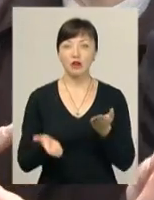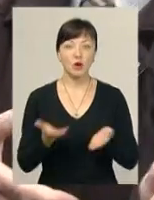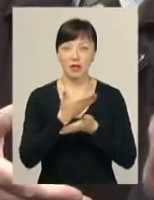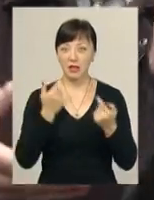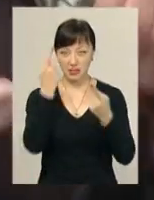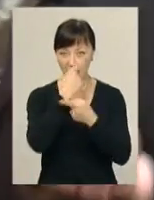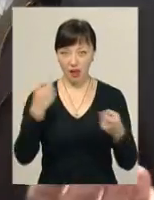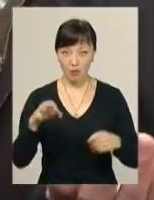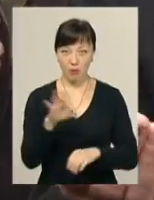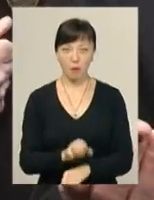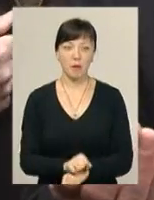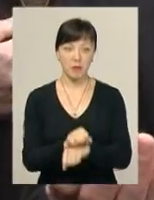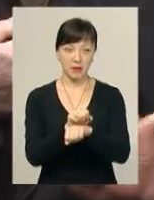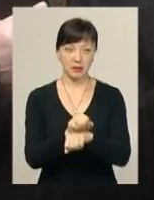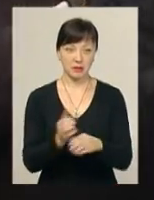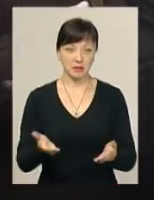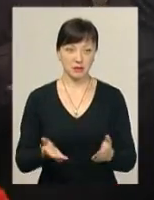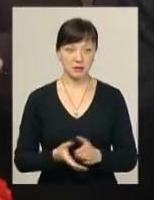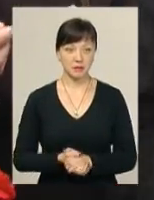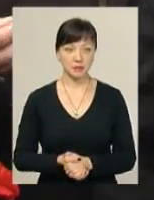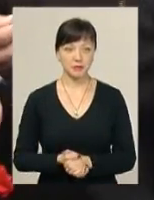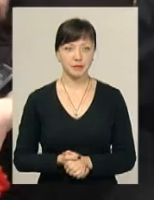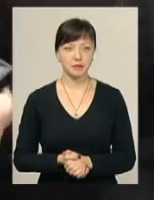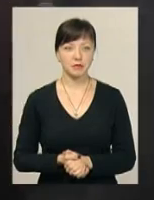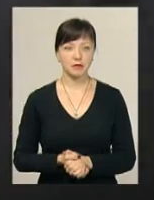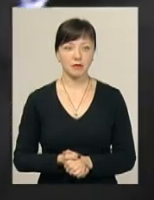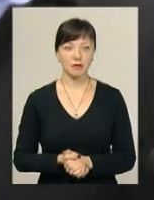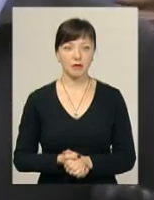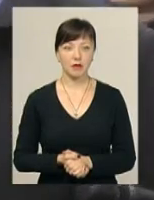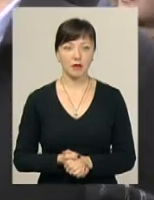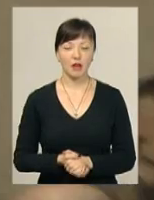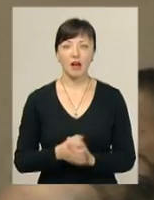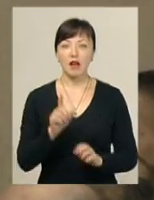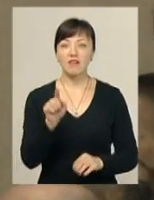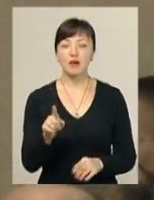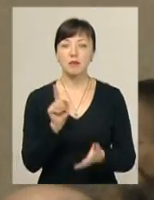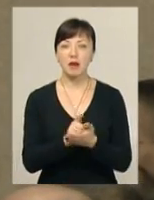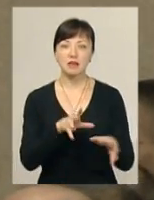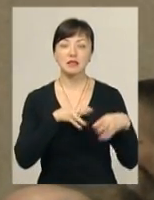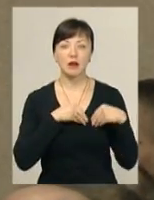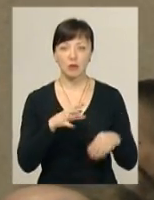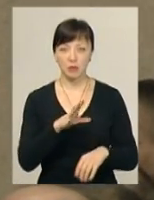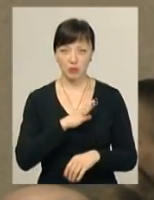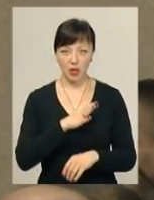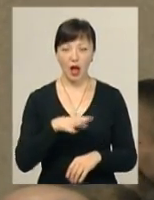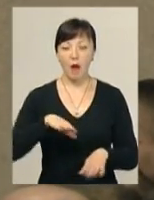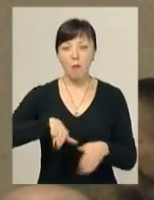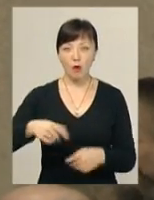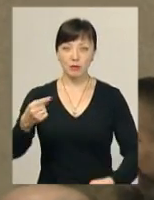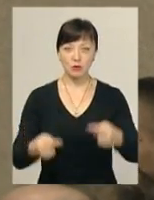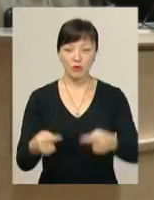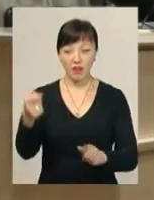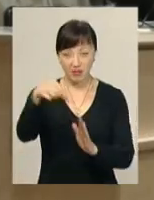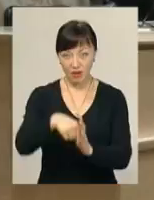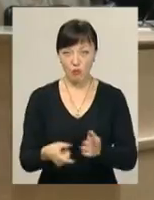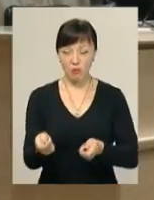заявлено... Люди, прийшли зроє відбивати. Ви маєте за нами бути, а ви про жінаєте. Далі дискутували вже у самому управлінні. На